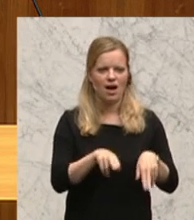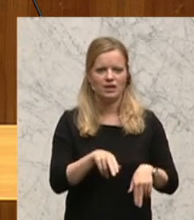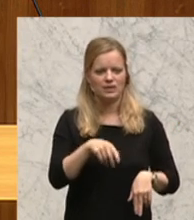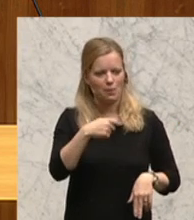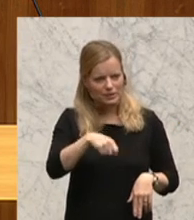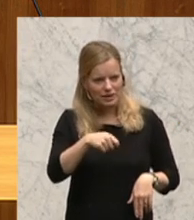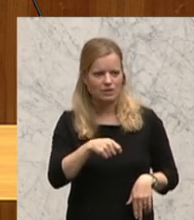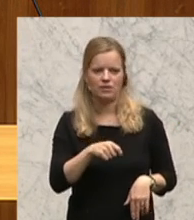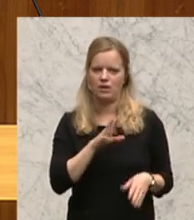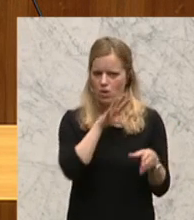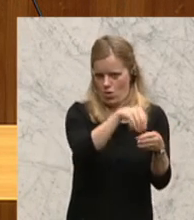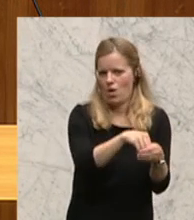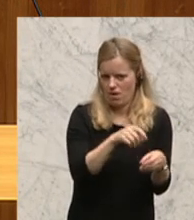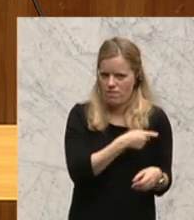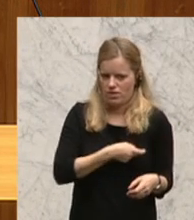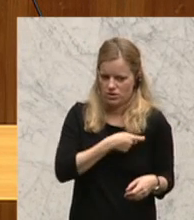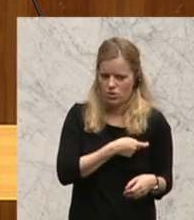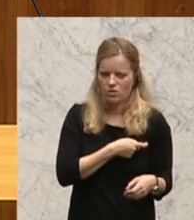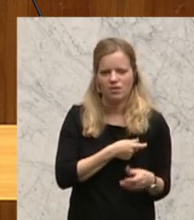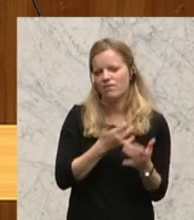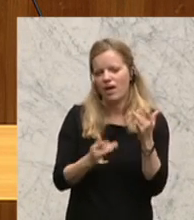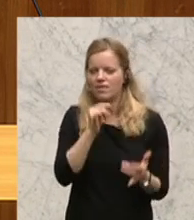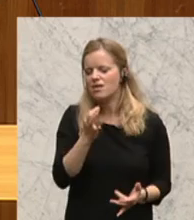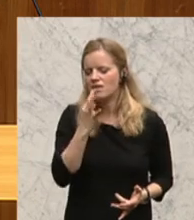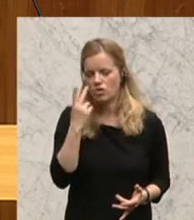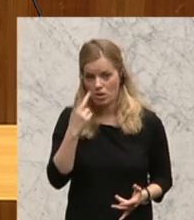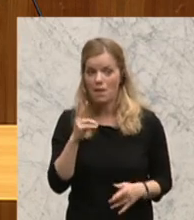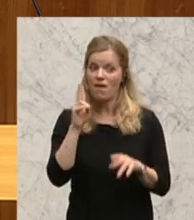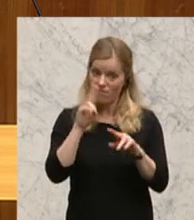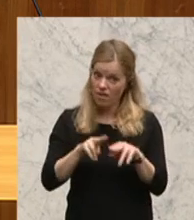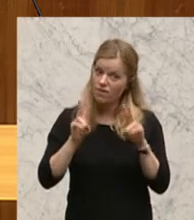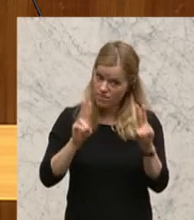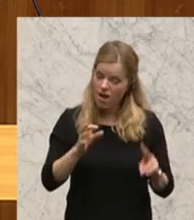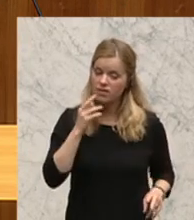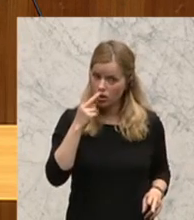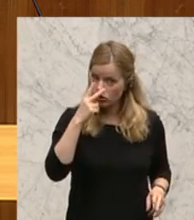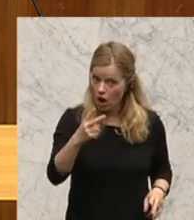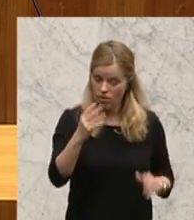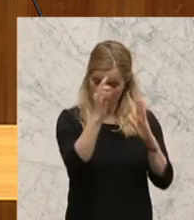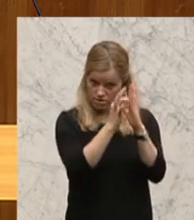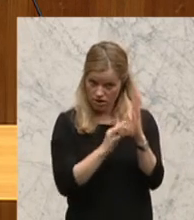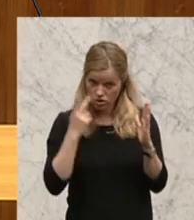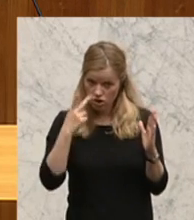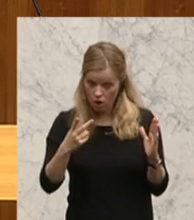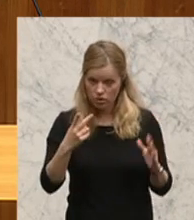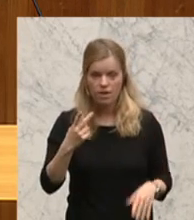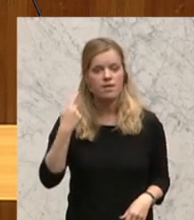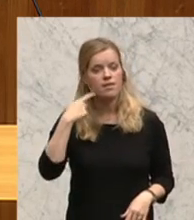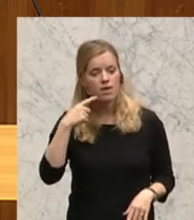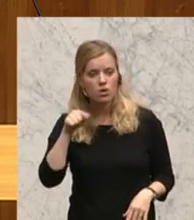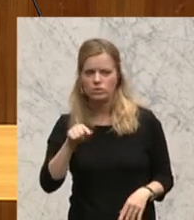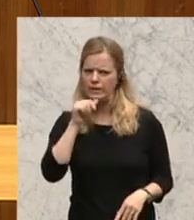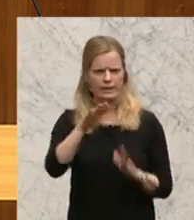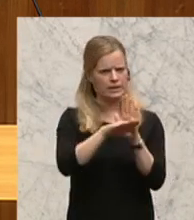Möglicherweise nicht genau hinzuschauen. Aber wenn man genau hinschaut und sich die Fakten anschaut, dann hat Nüsse weder irgendein Gesetz gebrochen